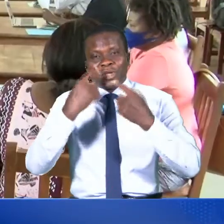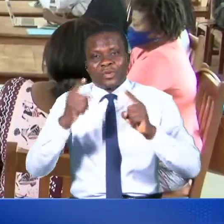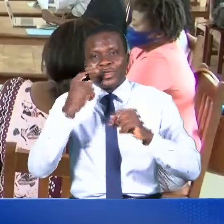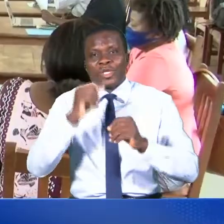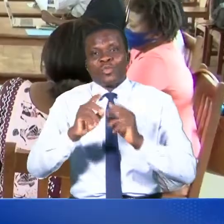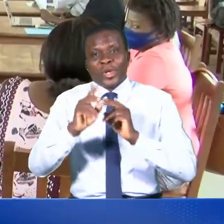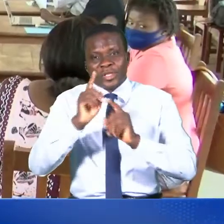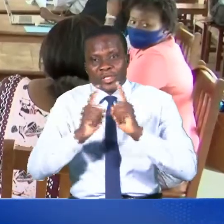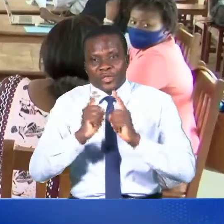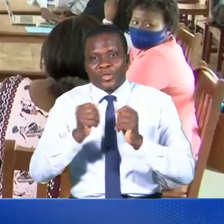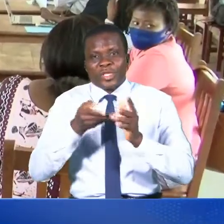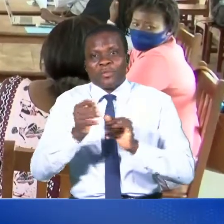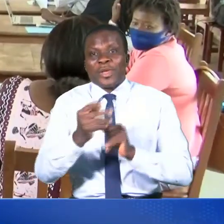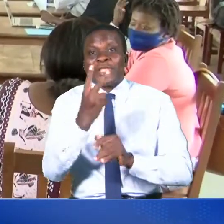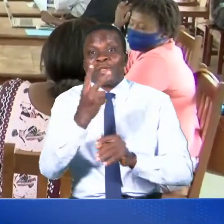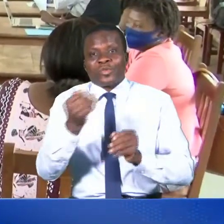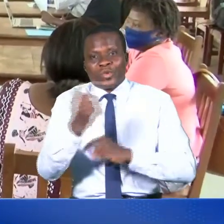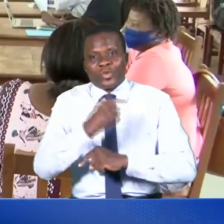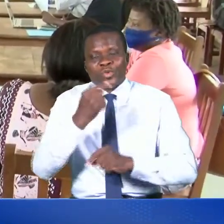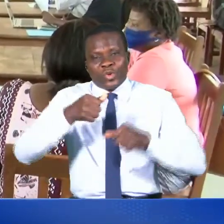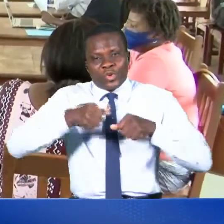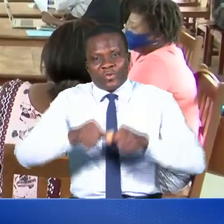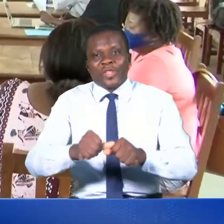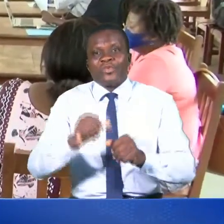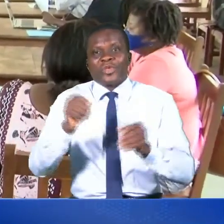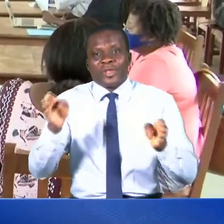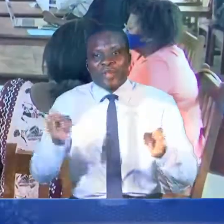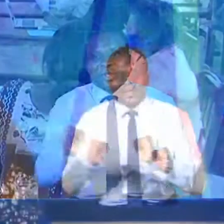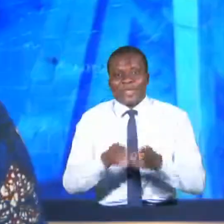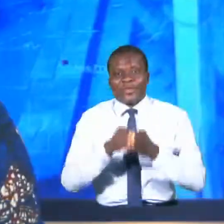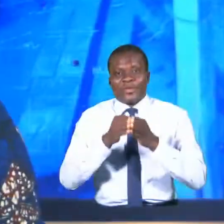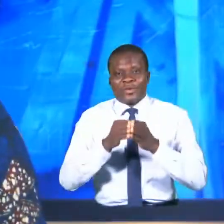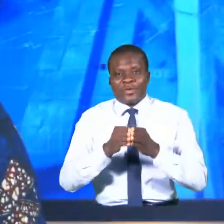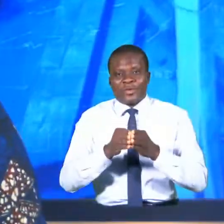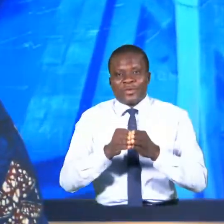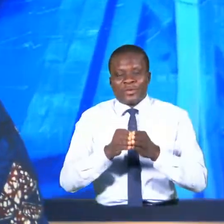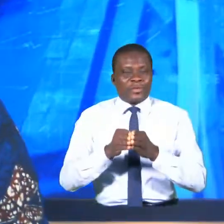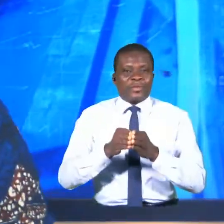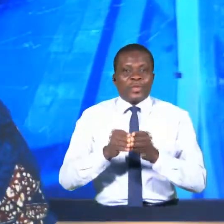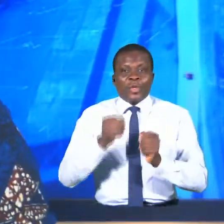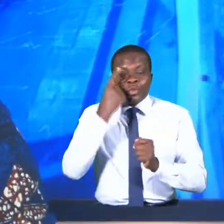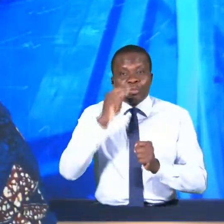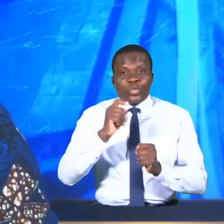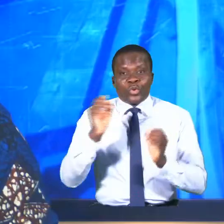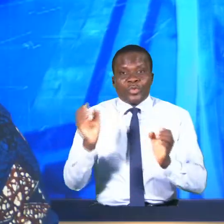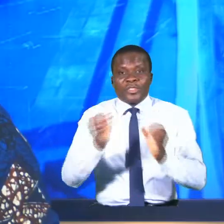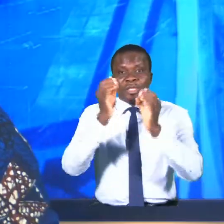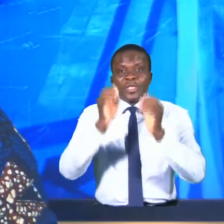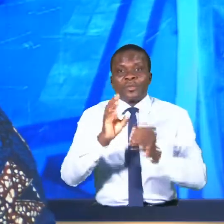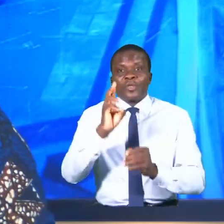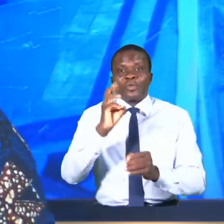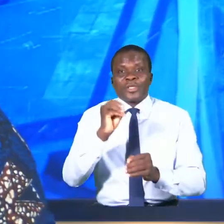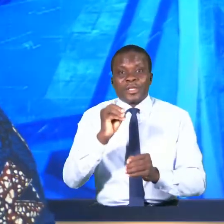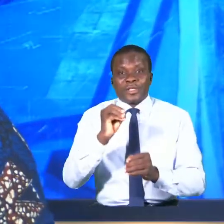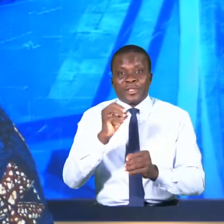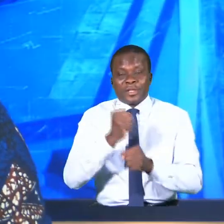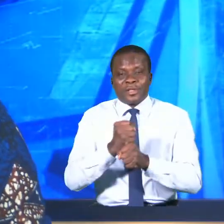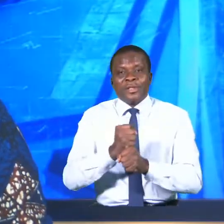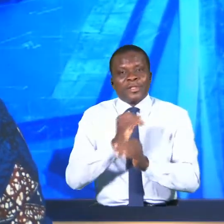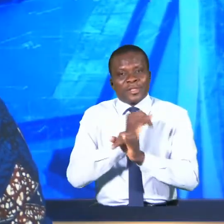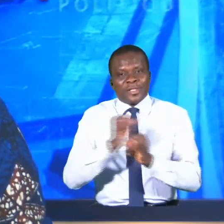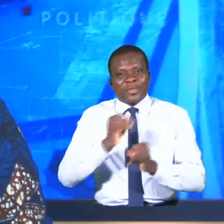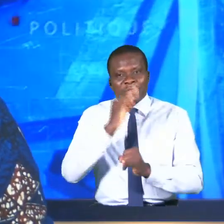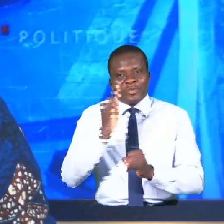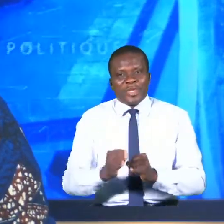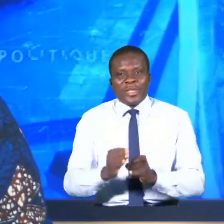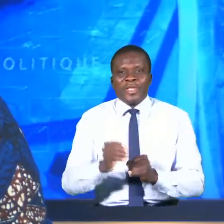abordées pendant les deux jours que va durer l'atelier. Pour célébrer les 60 ans d'indépendance du Bénin, la